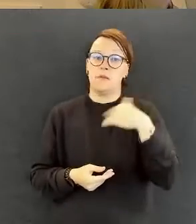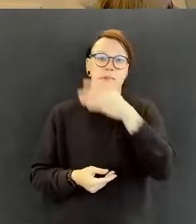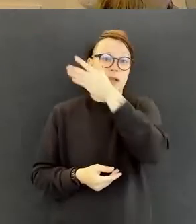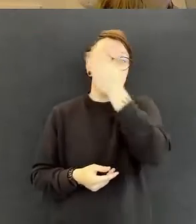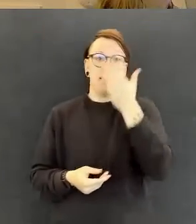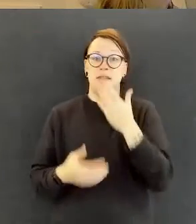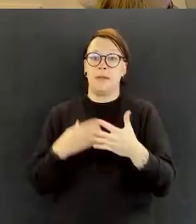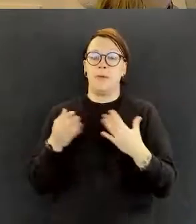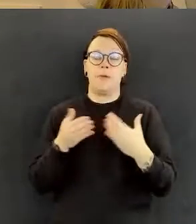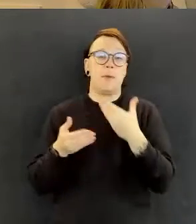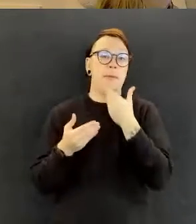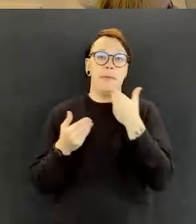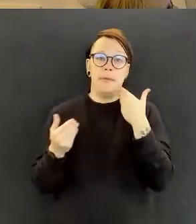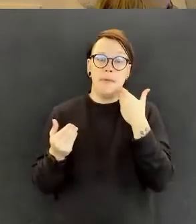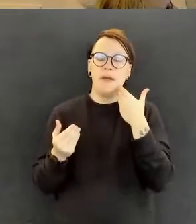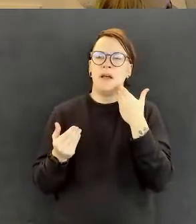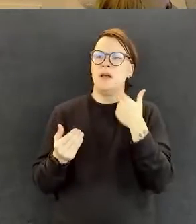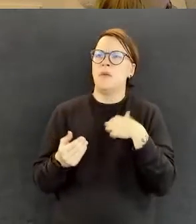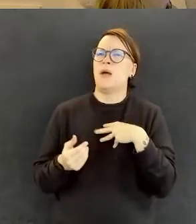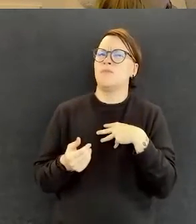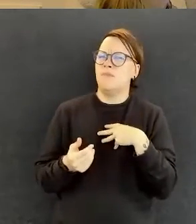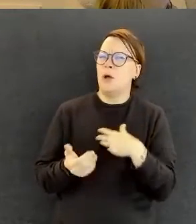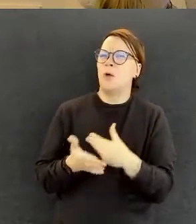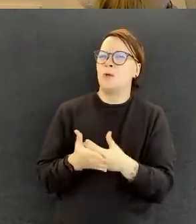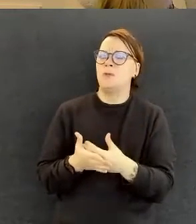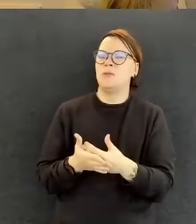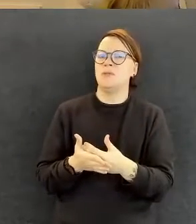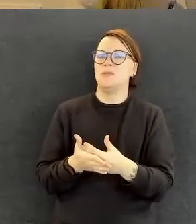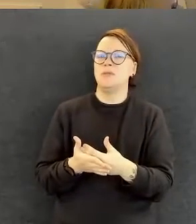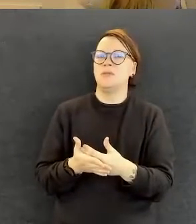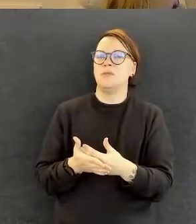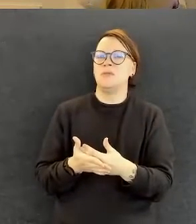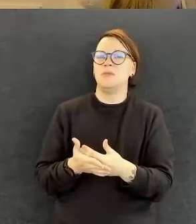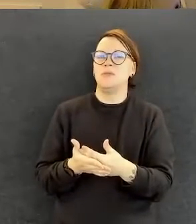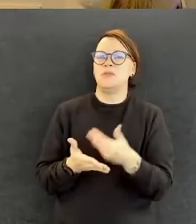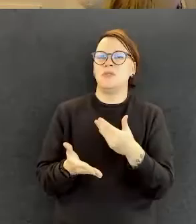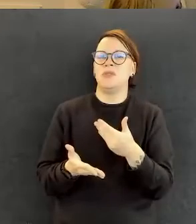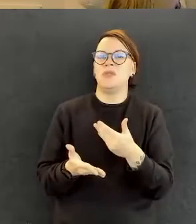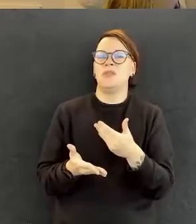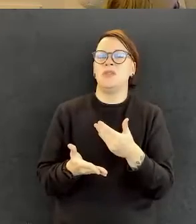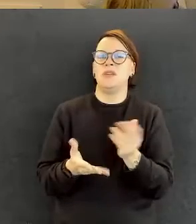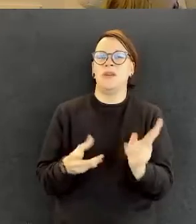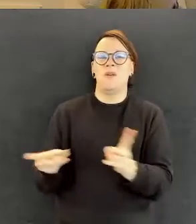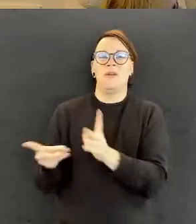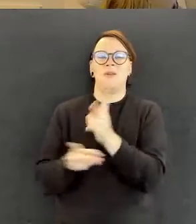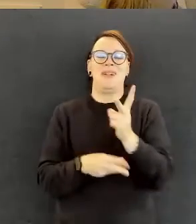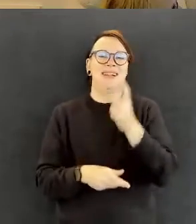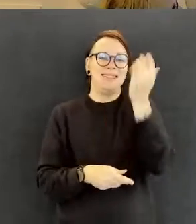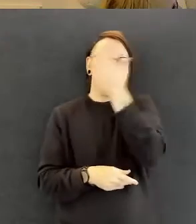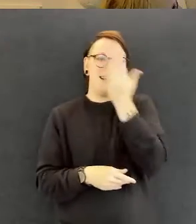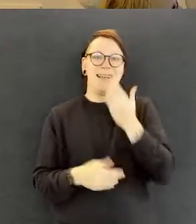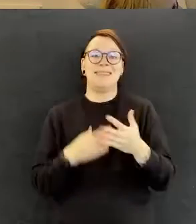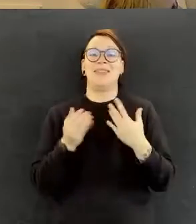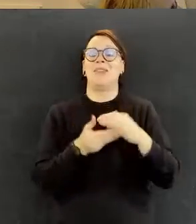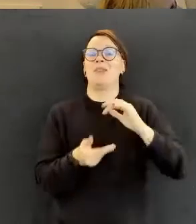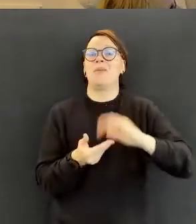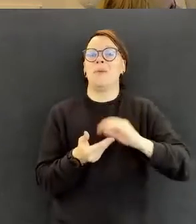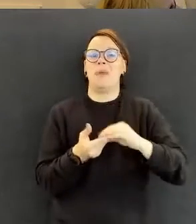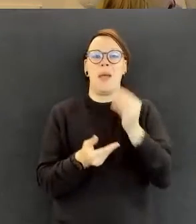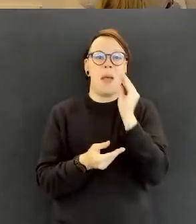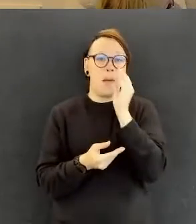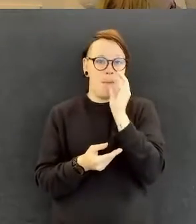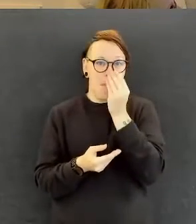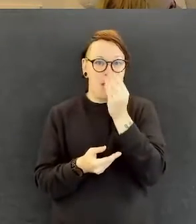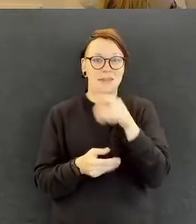varmaan johtuu taas siitä, että yleensä kesätyöt on siinä vaiheessa tämmöistä marsikanpoimintaa tai muuta semmoista, mitkä ei taas sitten